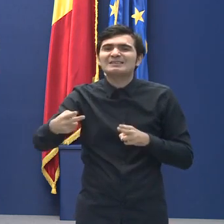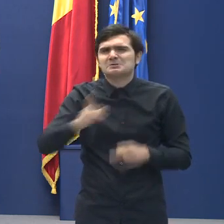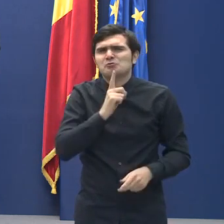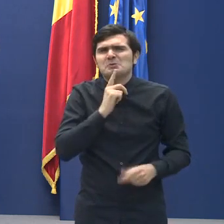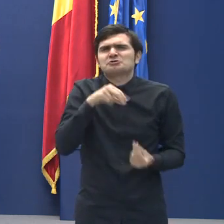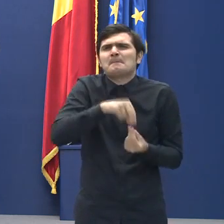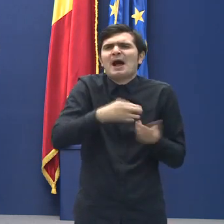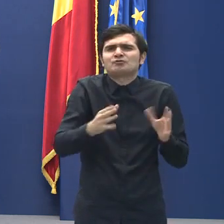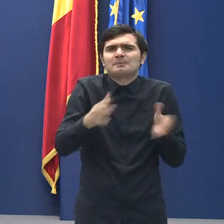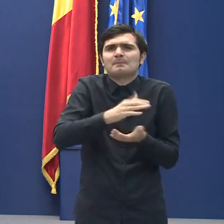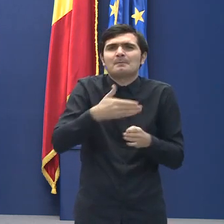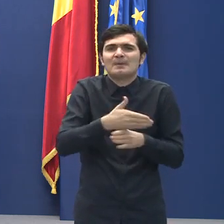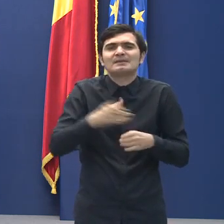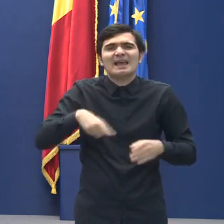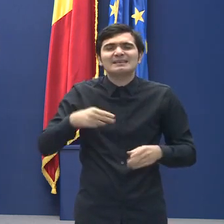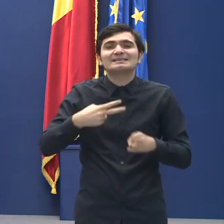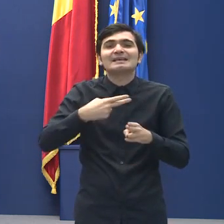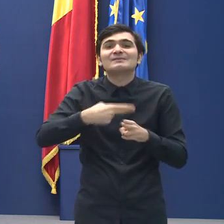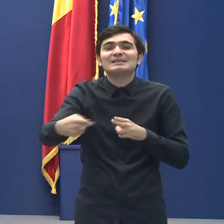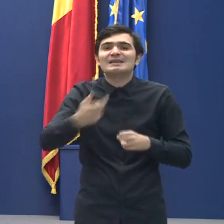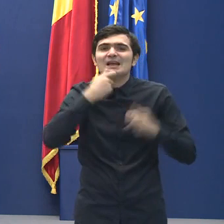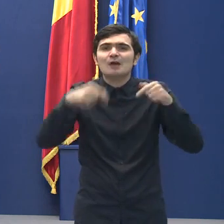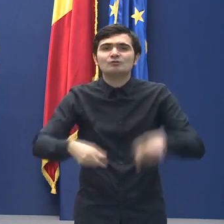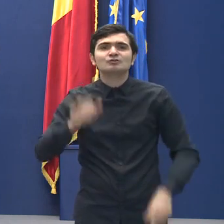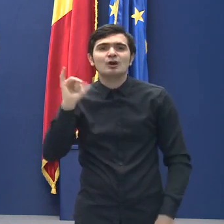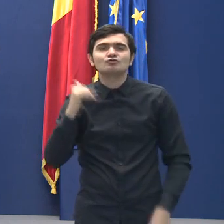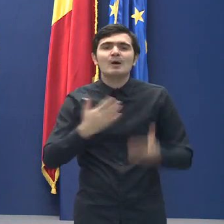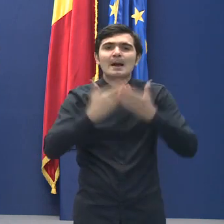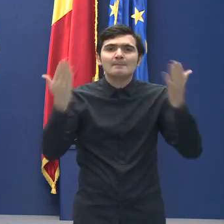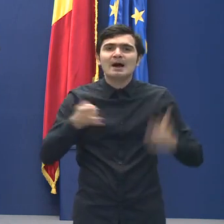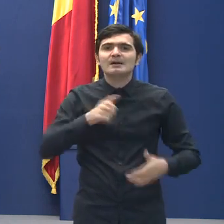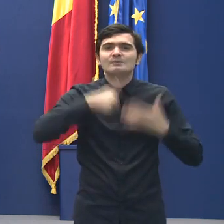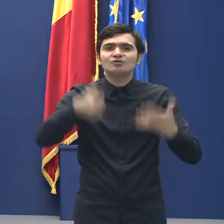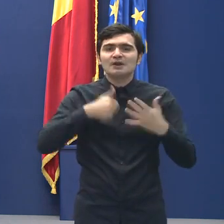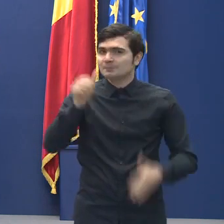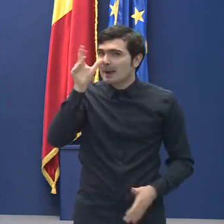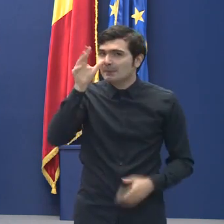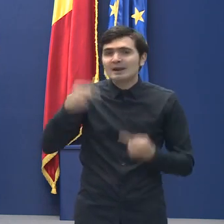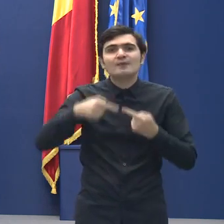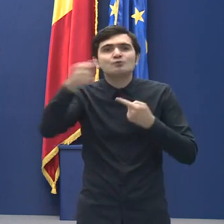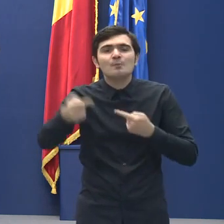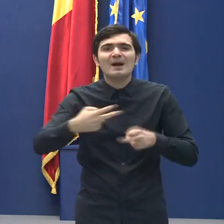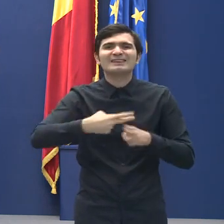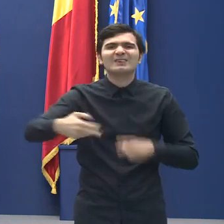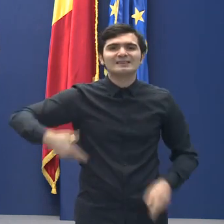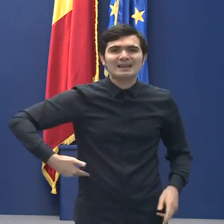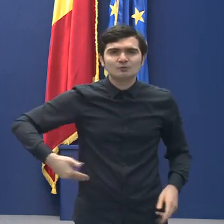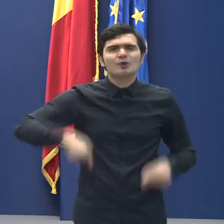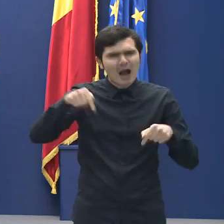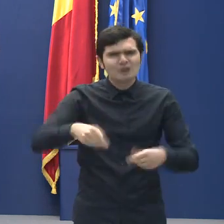Sfințită anul acesta în Joia Mare, în 16 aprilie, după Sfânta Liturghie, va fi